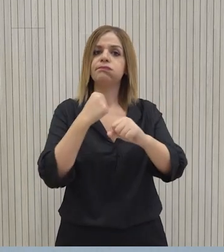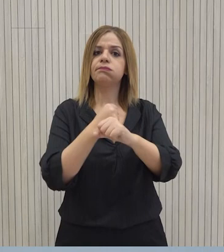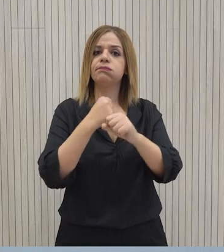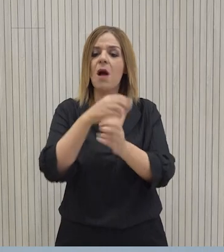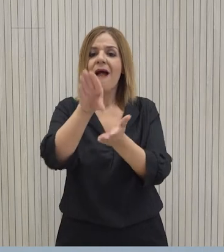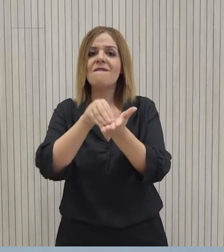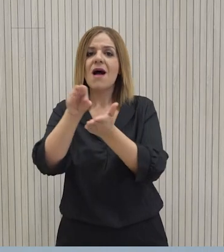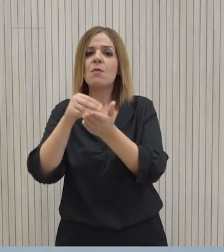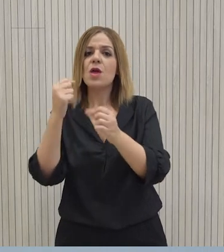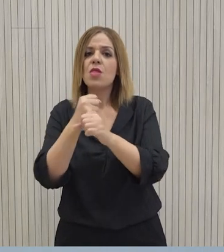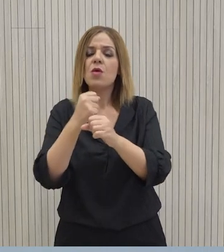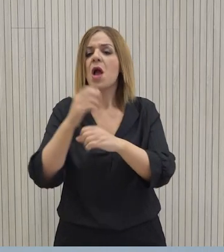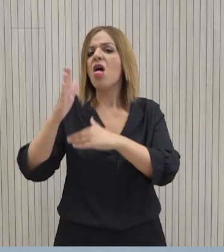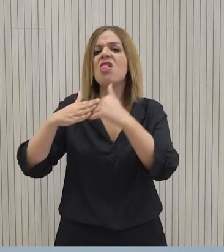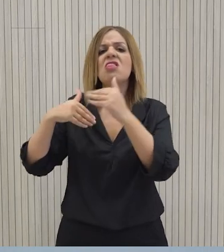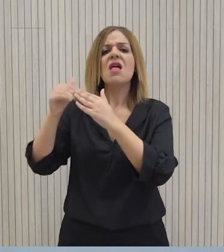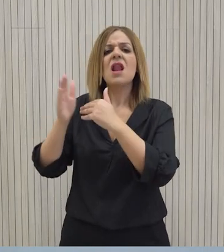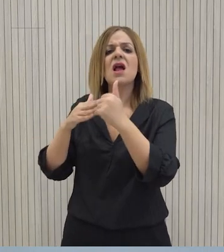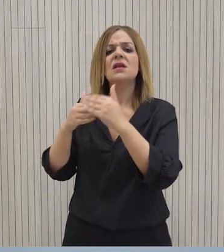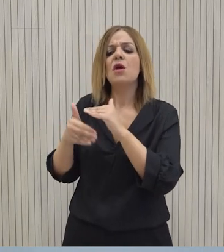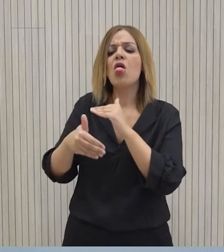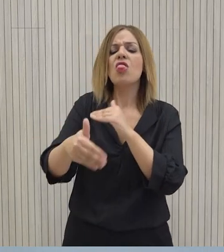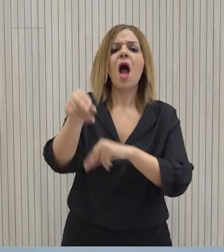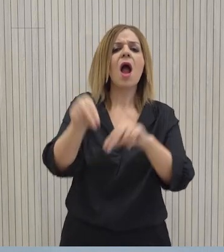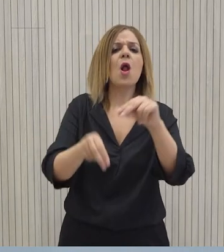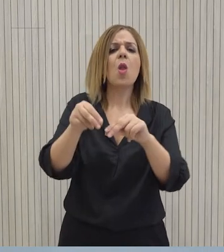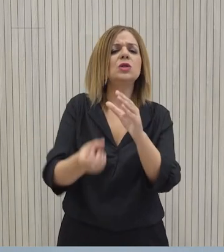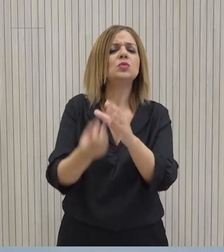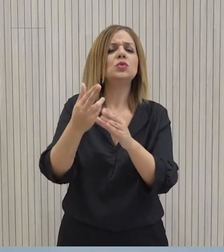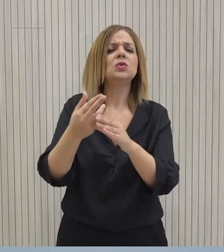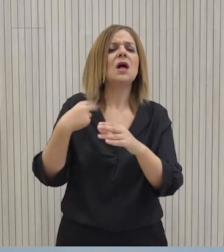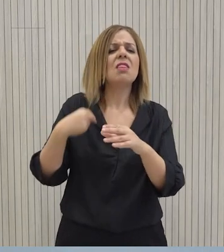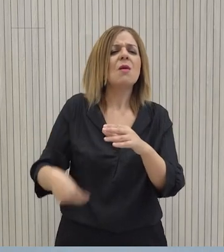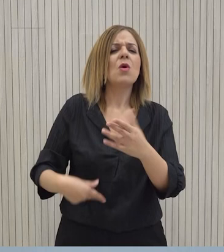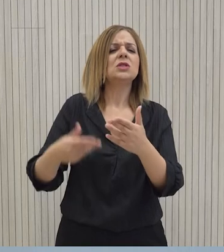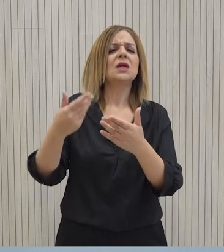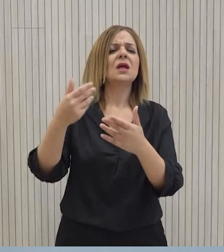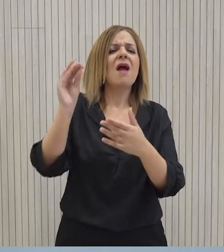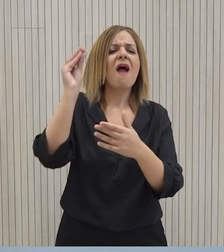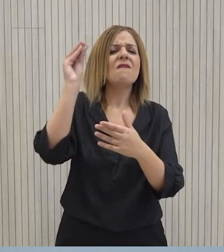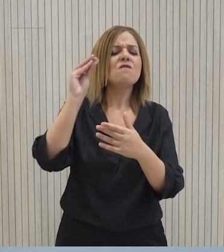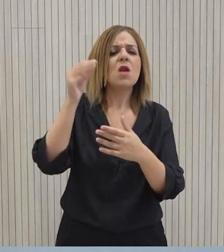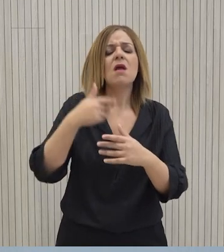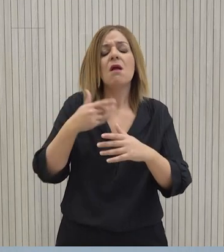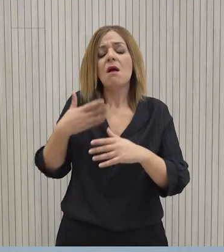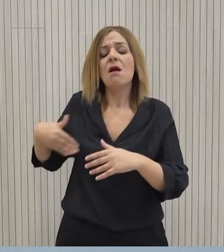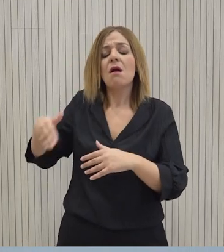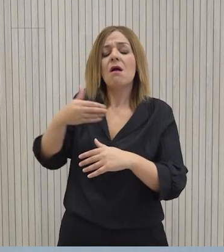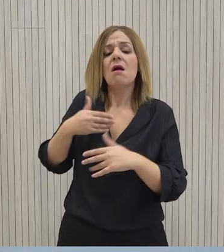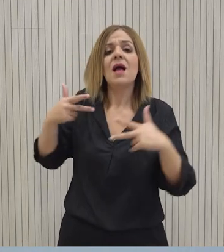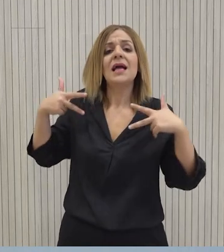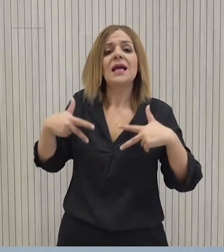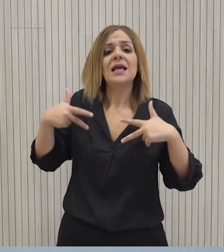έργων ανεξαρτήτως των προσεχών εκλογικών αναμετρήσεων γιατί ακριβώς αυτό είναι που ζητάει η κοινωνία και αναμένει από την